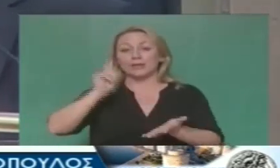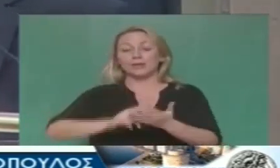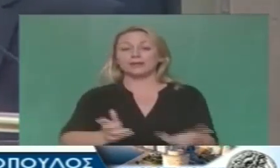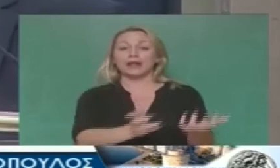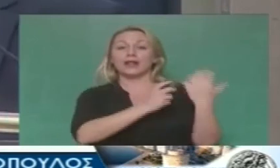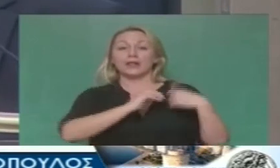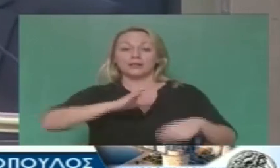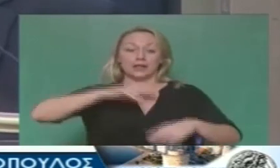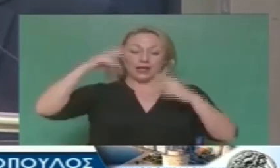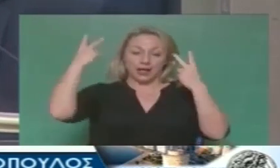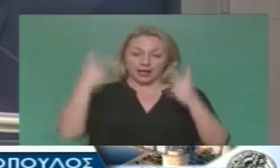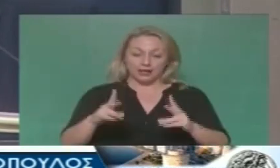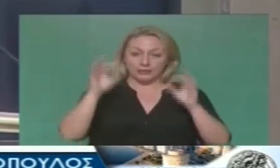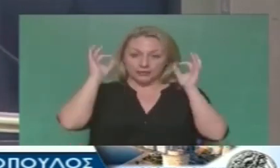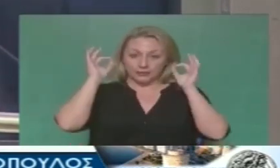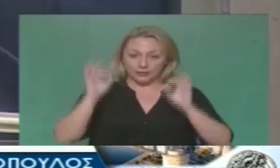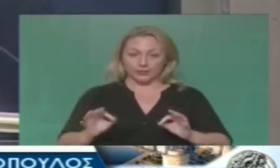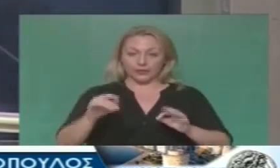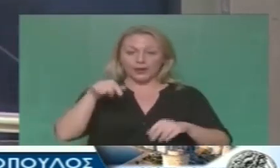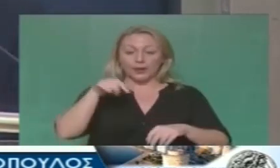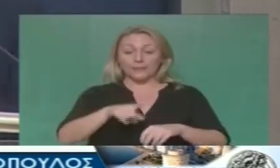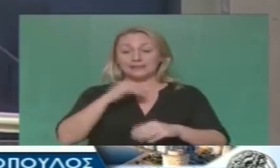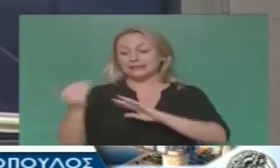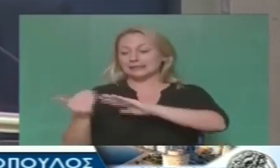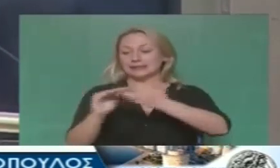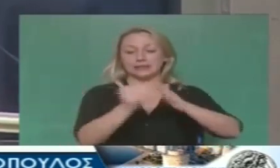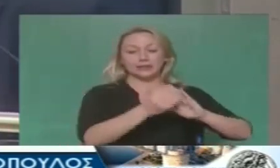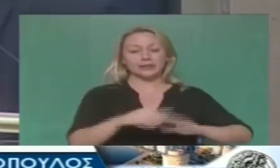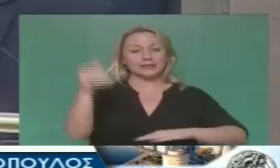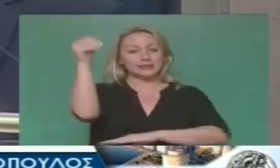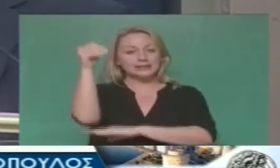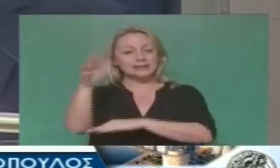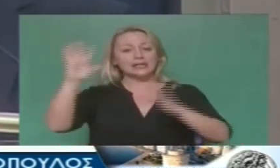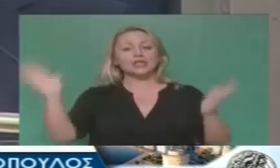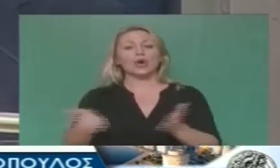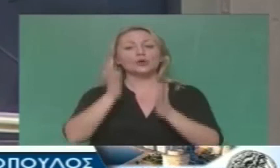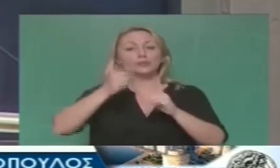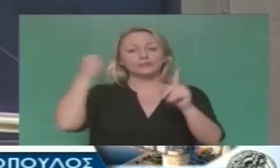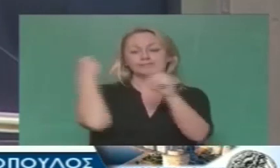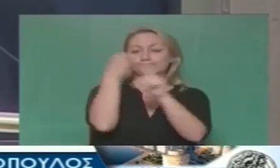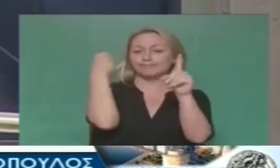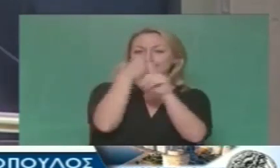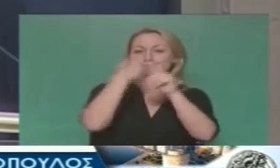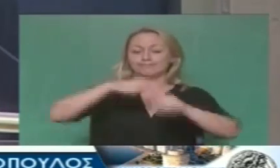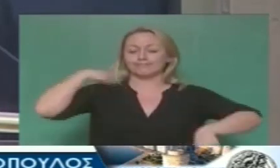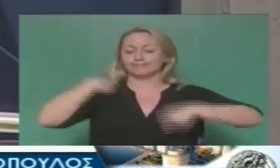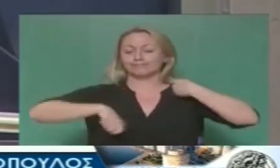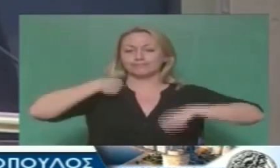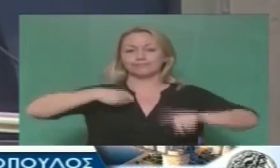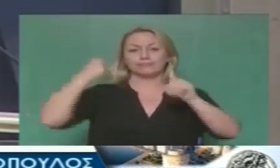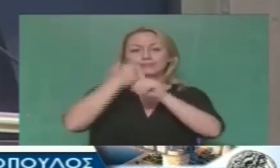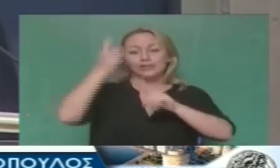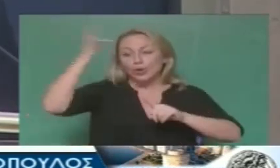χέρι. Ο λαός μας πρέπει να πάρει το χέρι και στις γειτονιές στις τάσεις με κάθε μορφή αγώνα να διεκδικήσει το